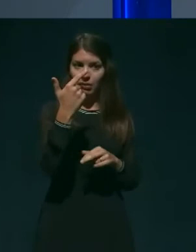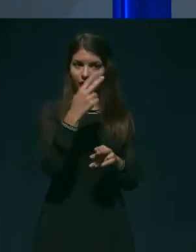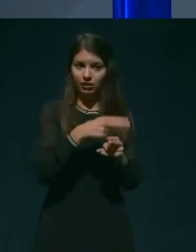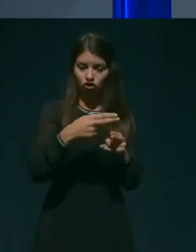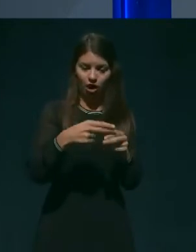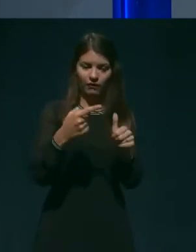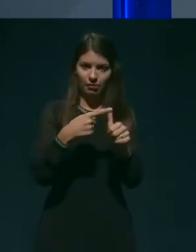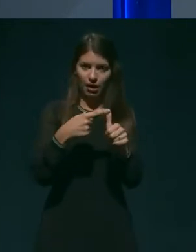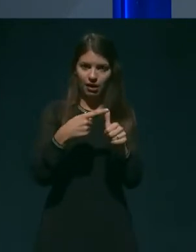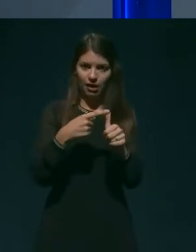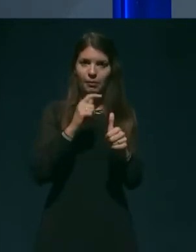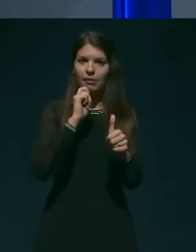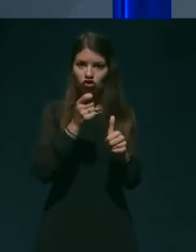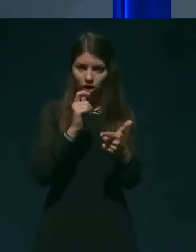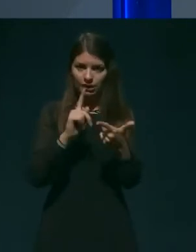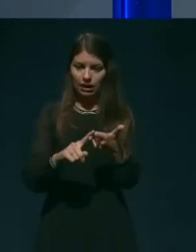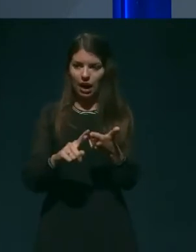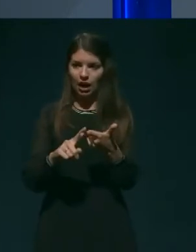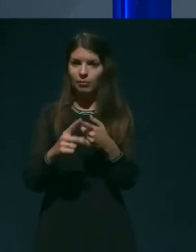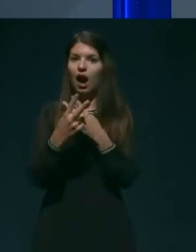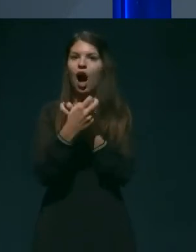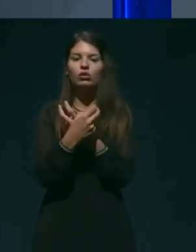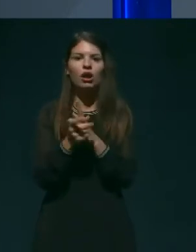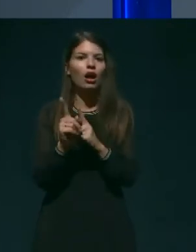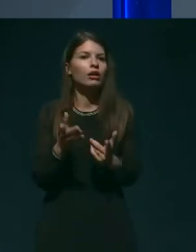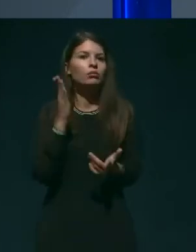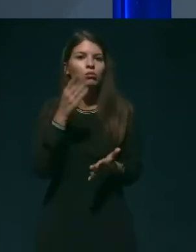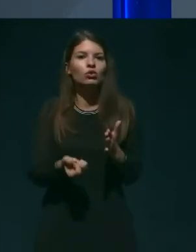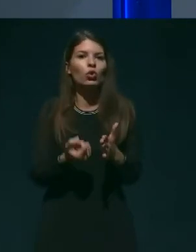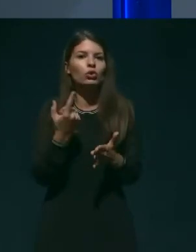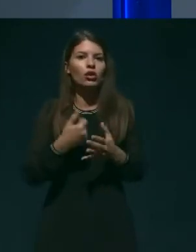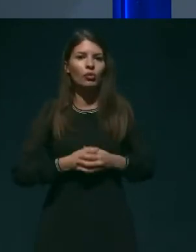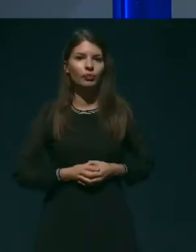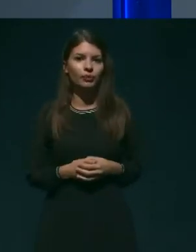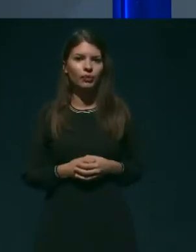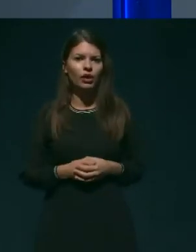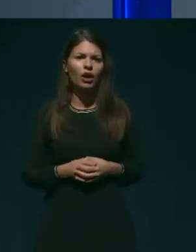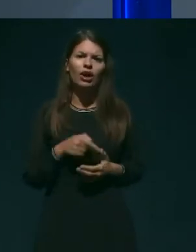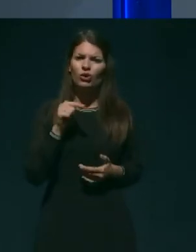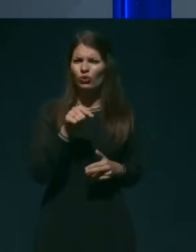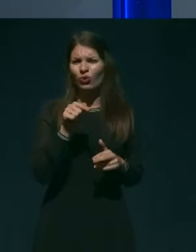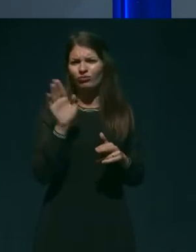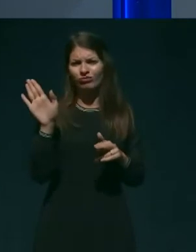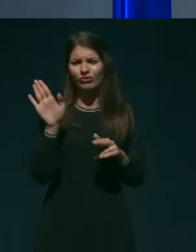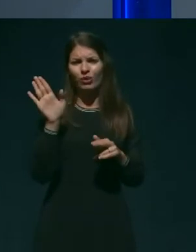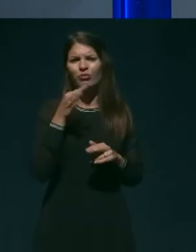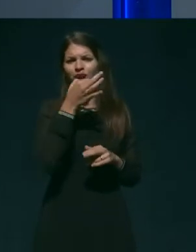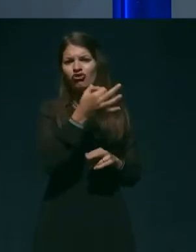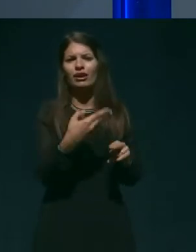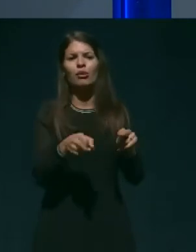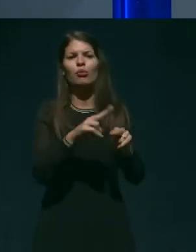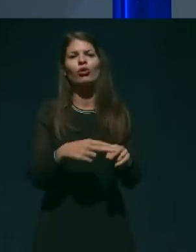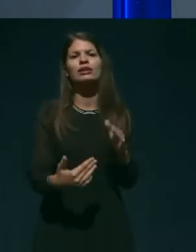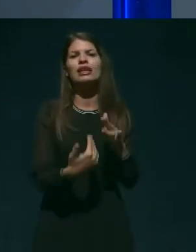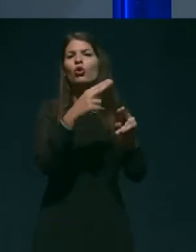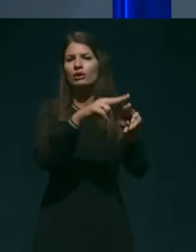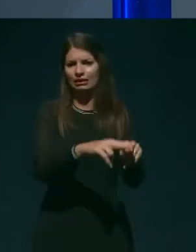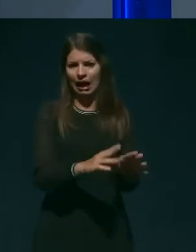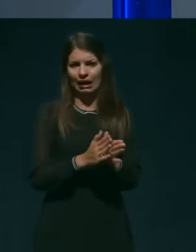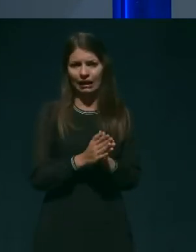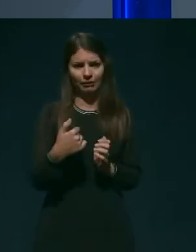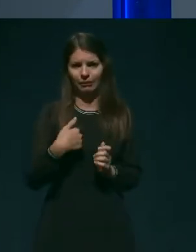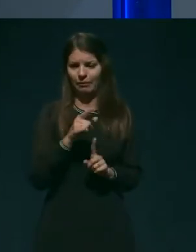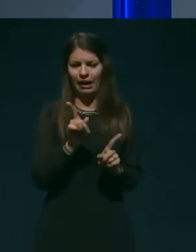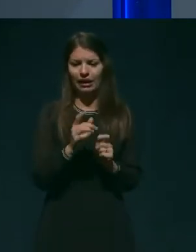Avstrijo, kje se trenutno nahajamo? To seveda je bilo bolj vprašanje za koga drugega, ampak vem za Hrvaško, da